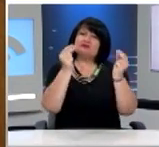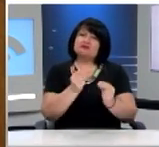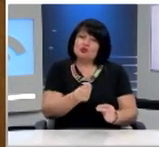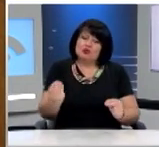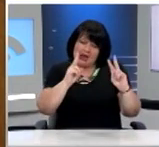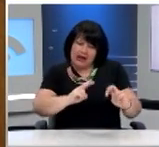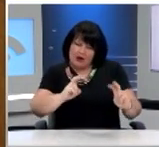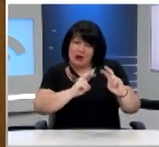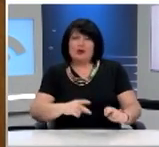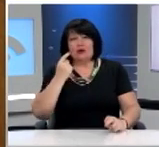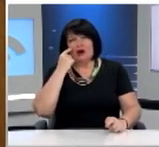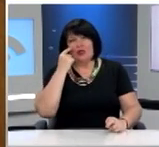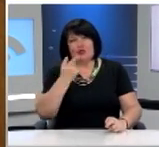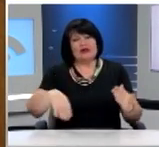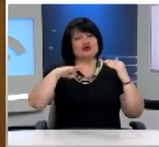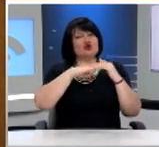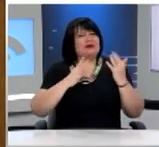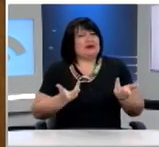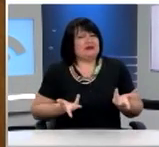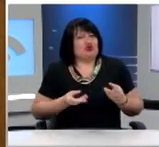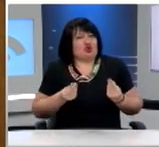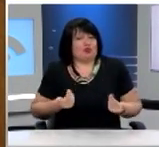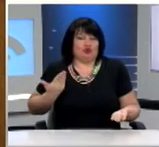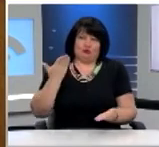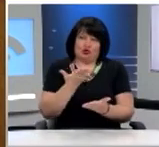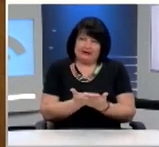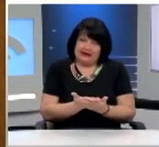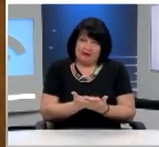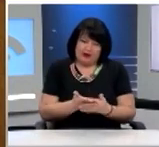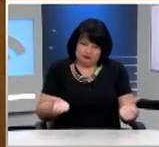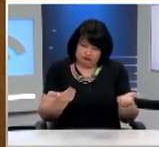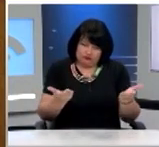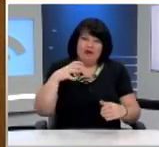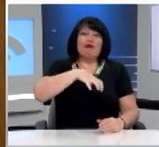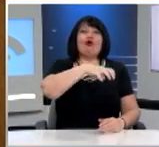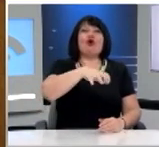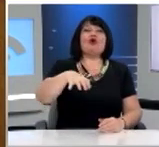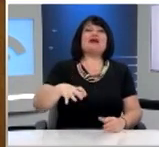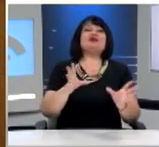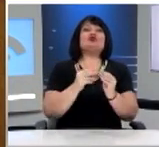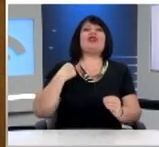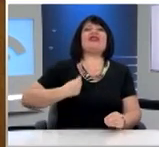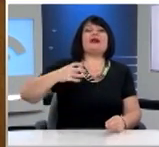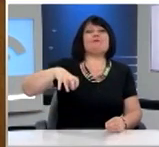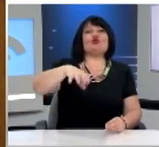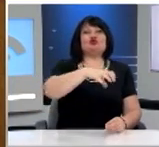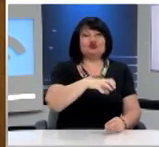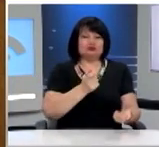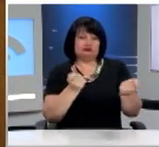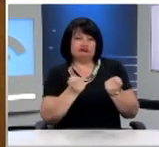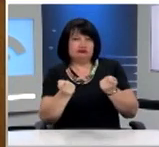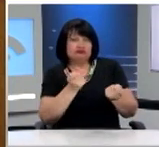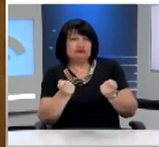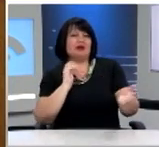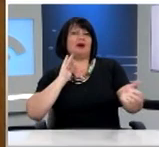έλεγχο για την προώθηση της ισότητας. Προτείναμε την κινητοποίηση φορέων της τοπικής αυτοδιοίκησης για την βιοργάνωση